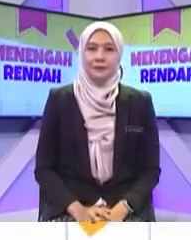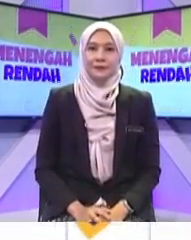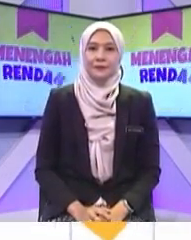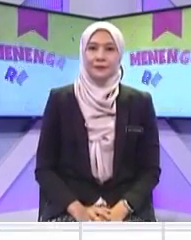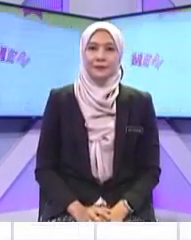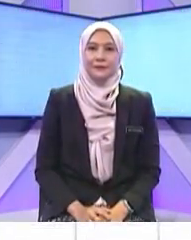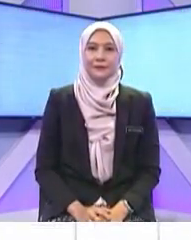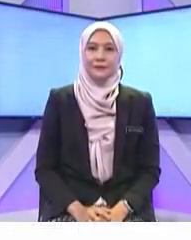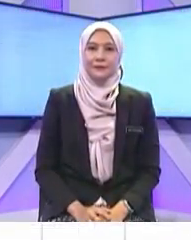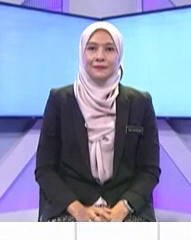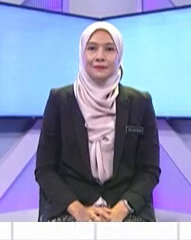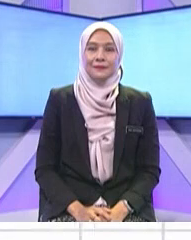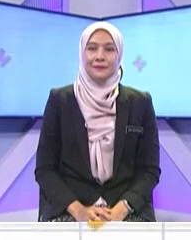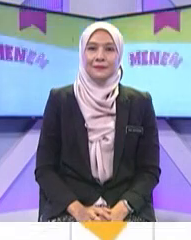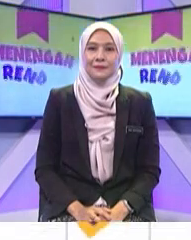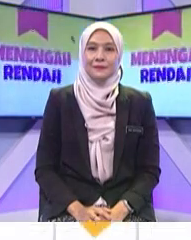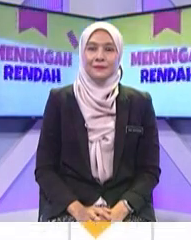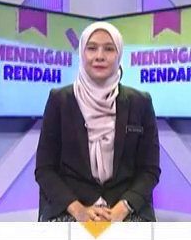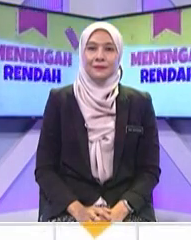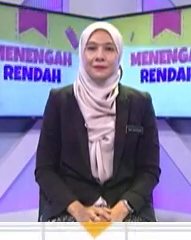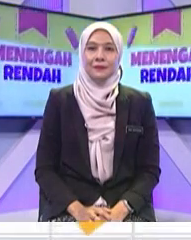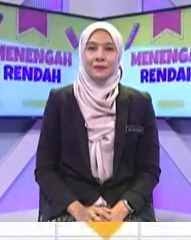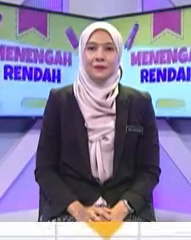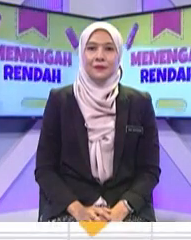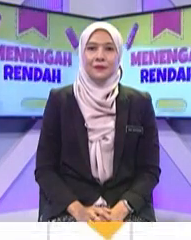sidang tu Macam